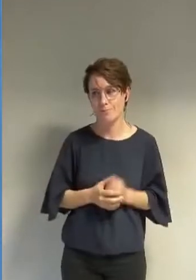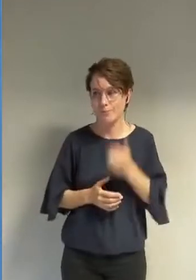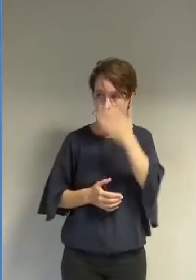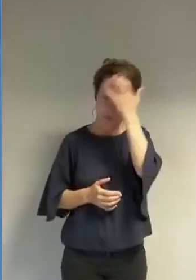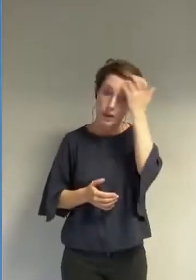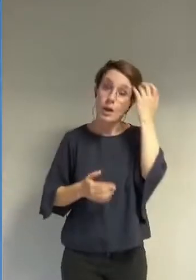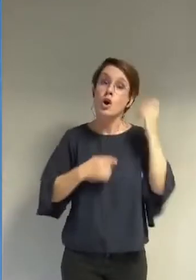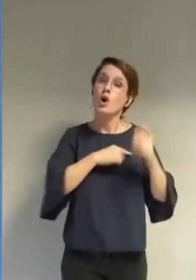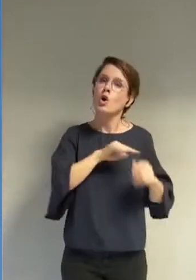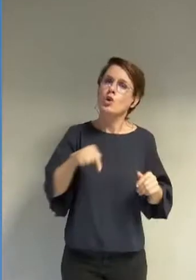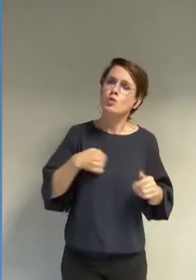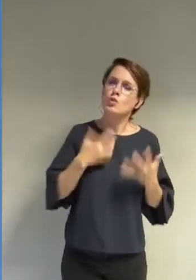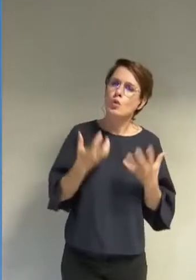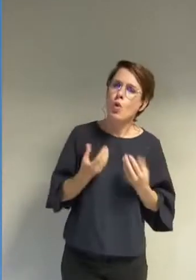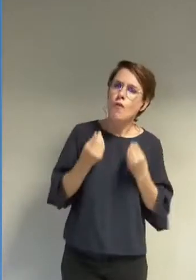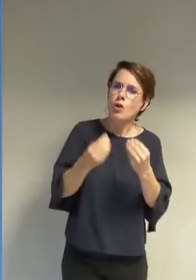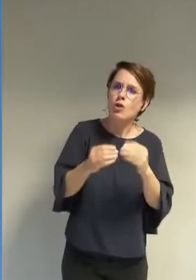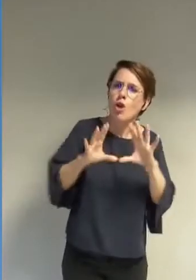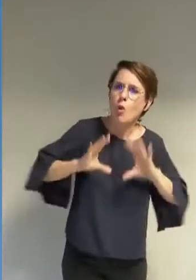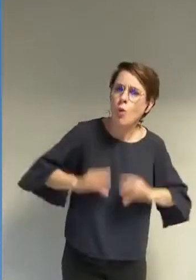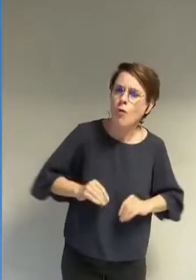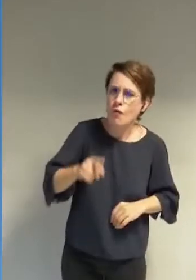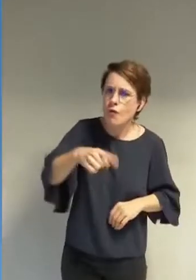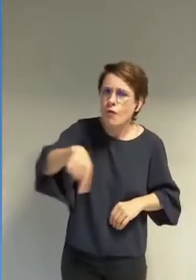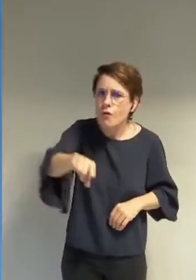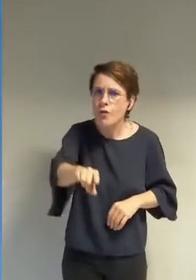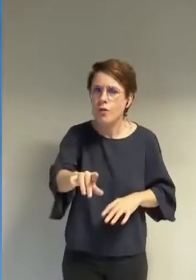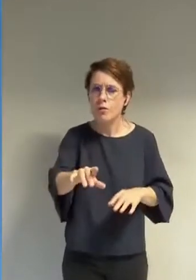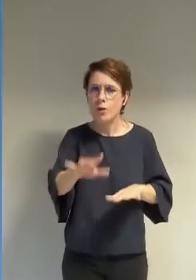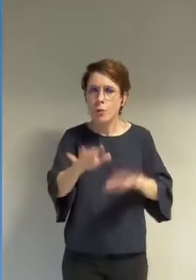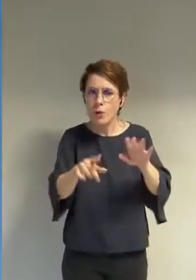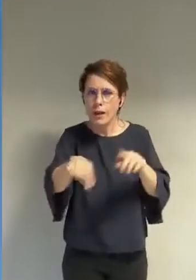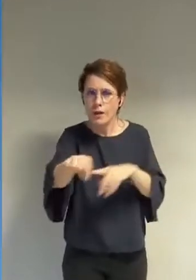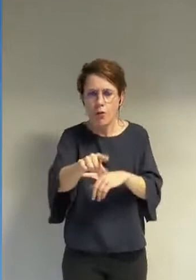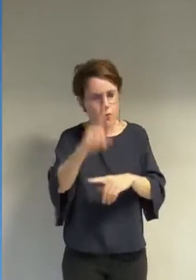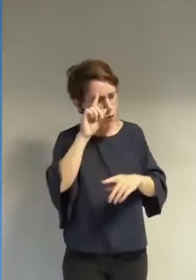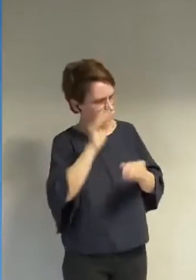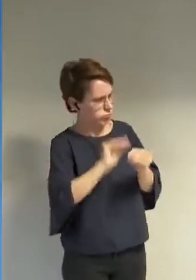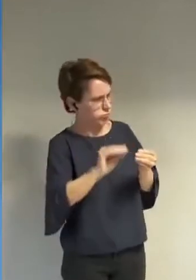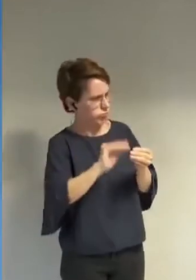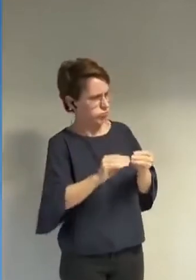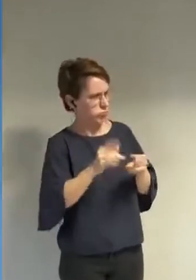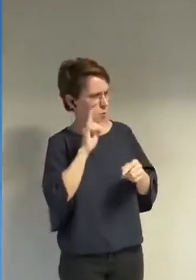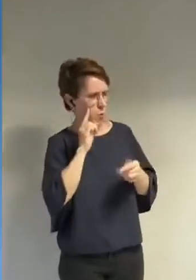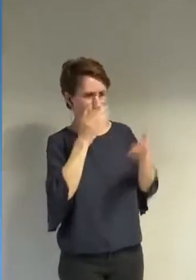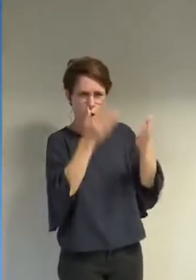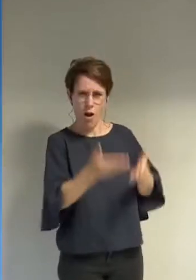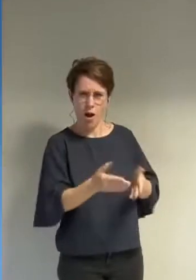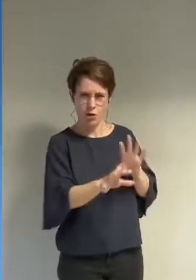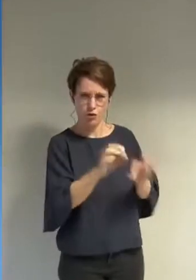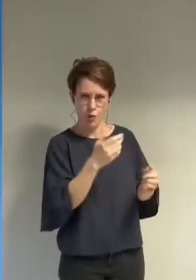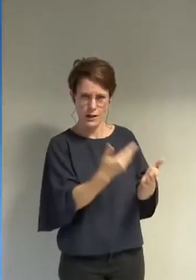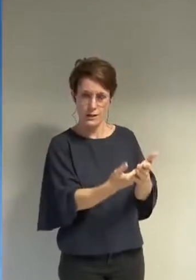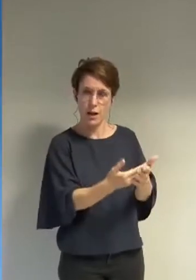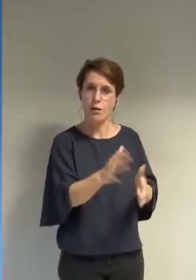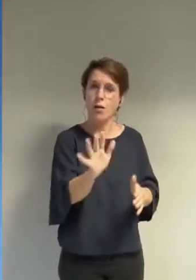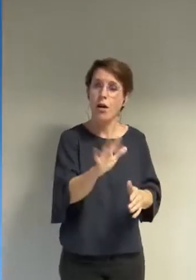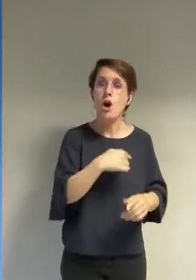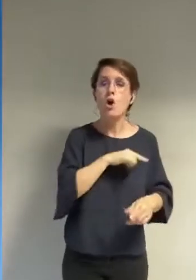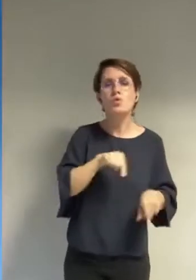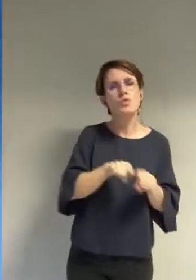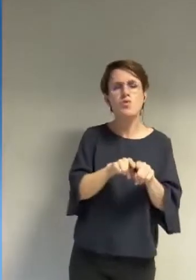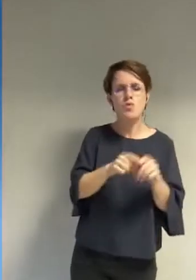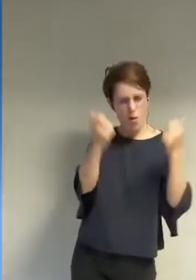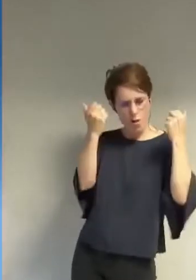souhaitons rassurer toutes celles et ceux qui s'interrogent sur notre démarche nous ne sommes ni frondeurs